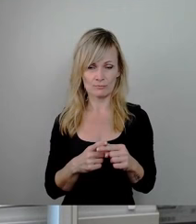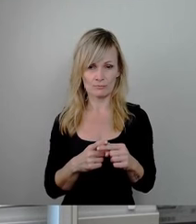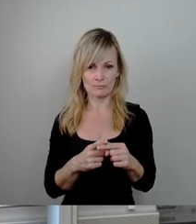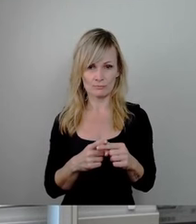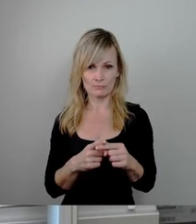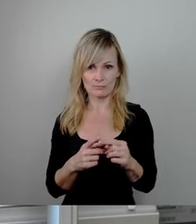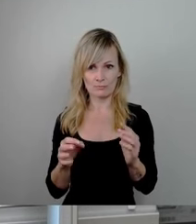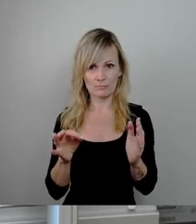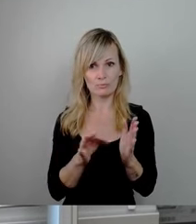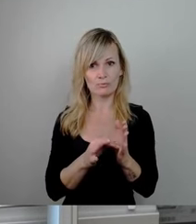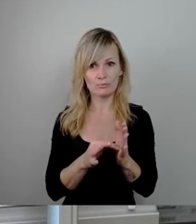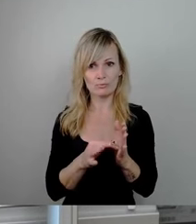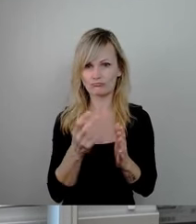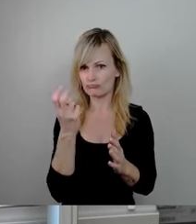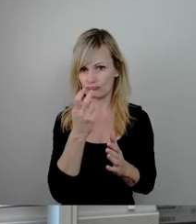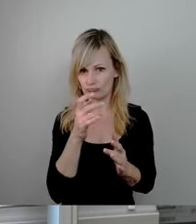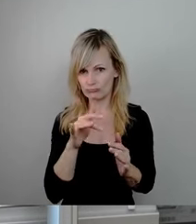Punkt, ich suche ihn gerade.